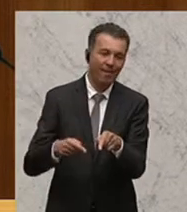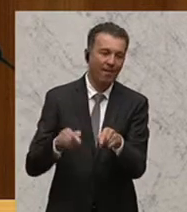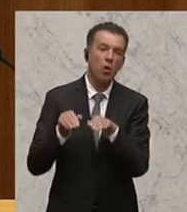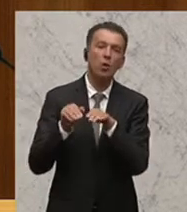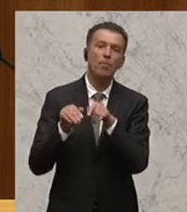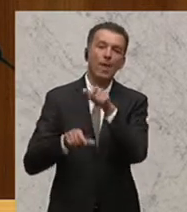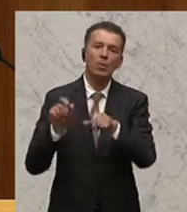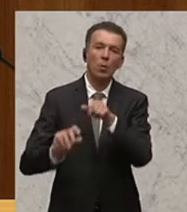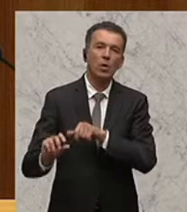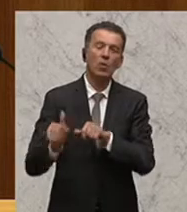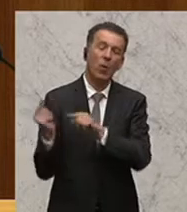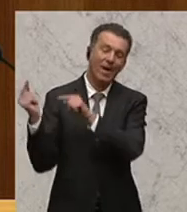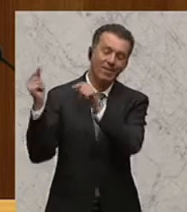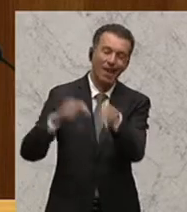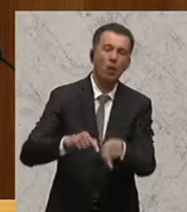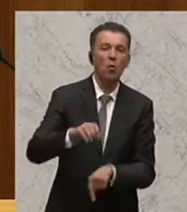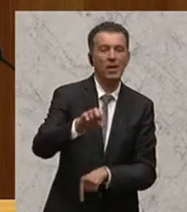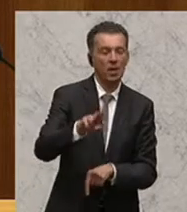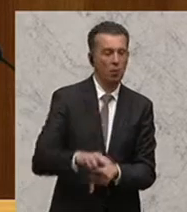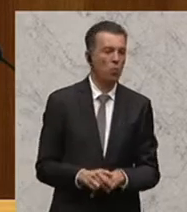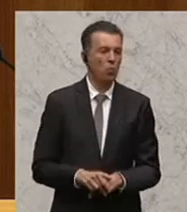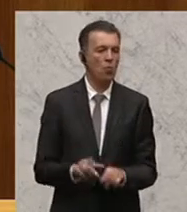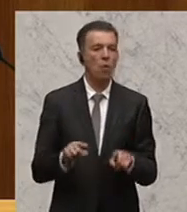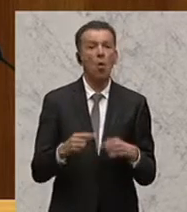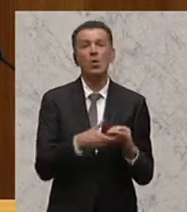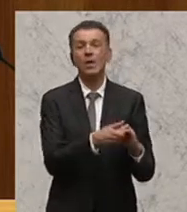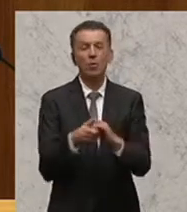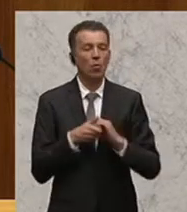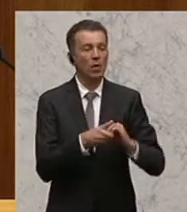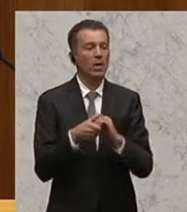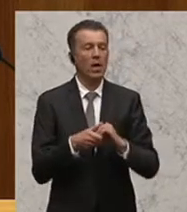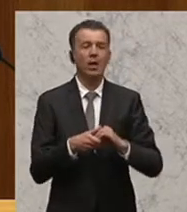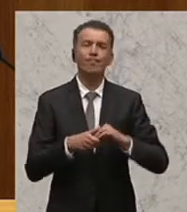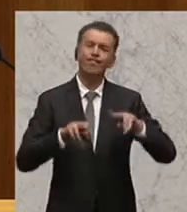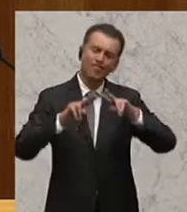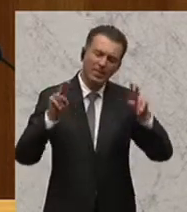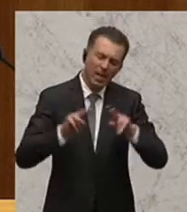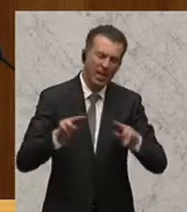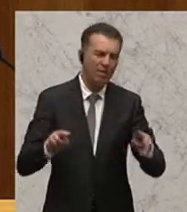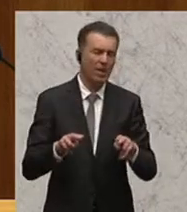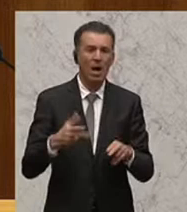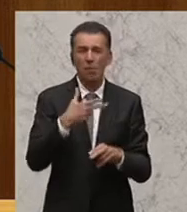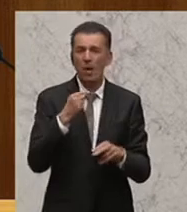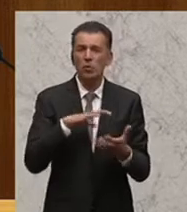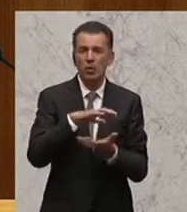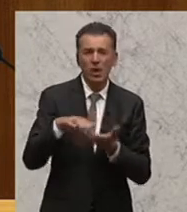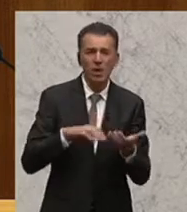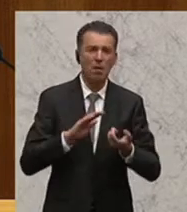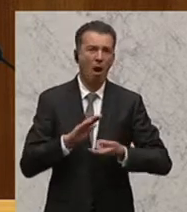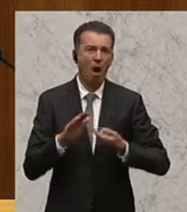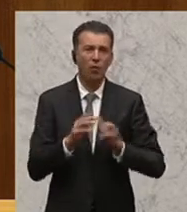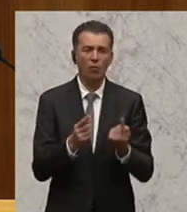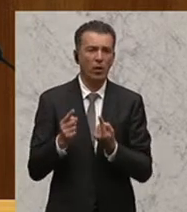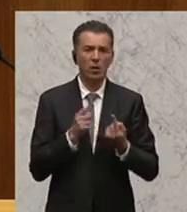Schutzsuchenden zuerst in der EU ankommen. Unsere Solidarität ist in dieser globalen, in dieser humanitären Krise, in dieser herausfordernden